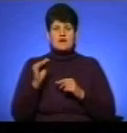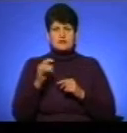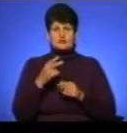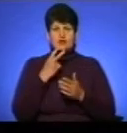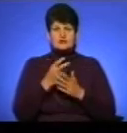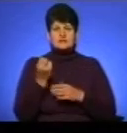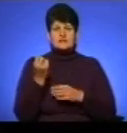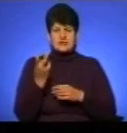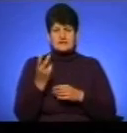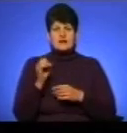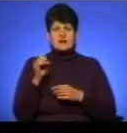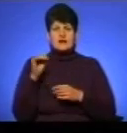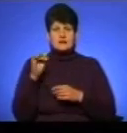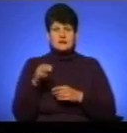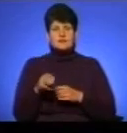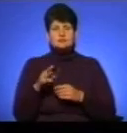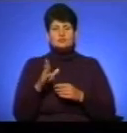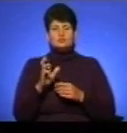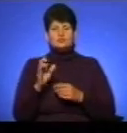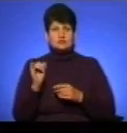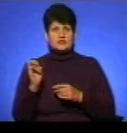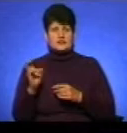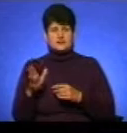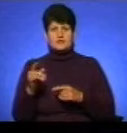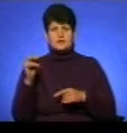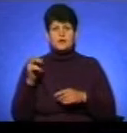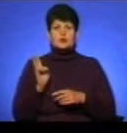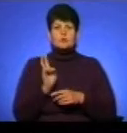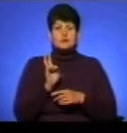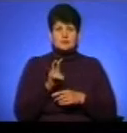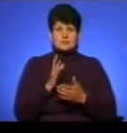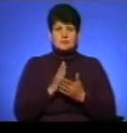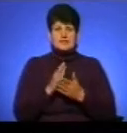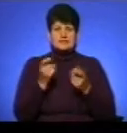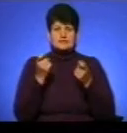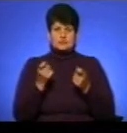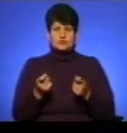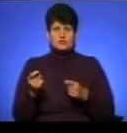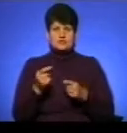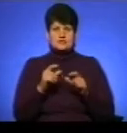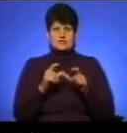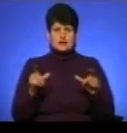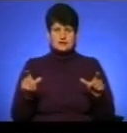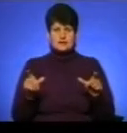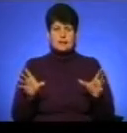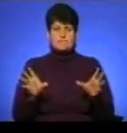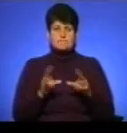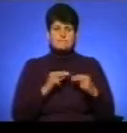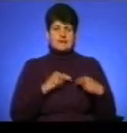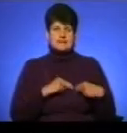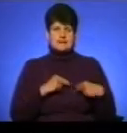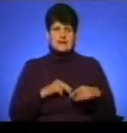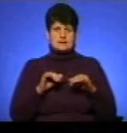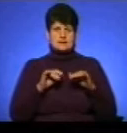арт-буків про жителів нашої області. Відвідувачі фестивалю матимуть знижку у тернопільських закладах-партнерах Заходу, зазначила